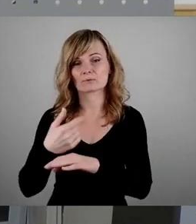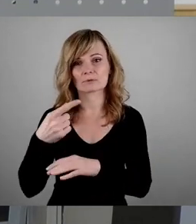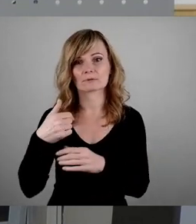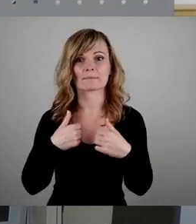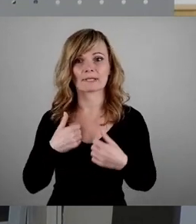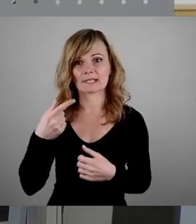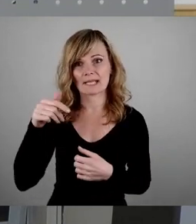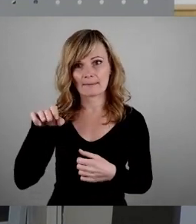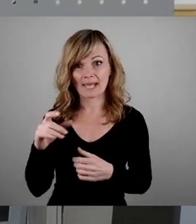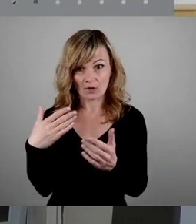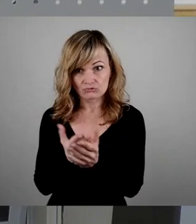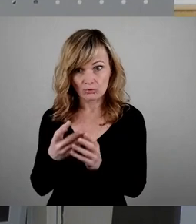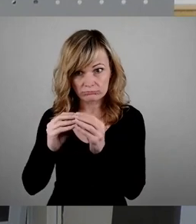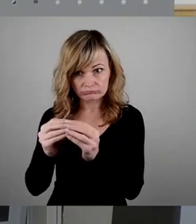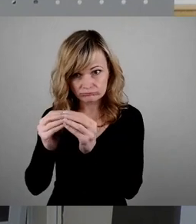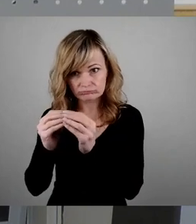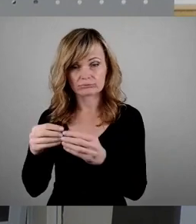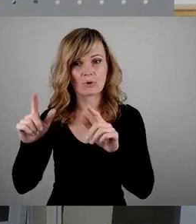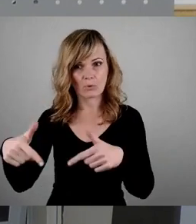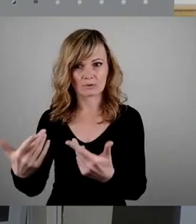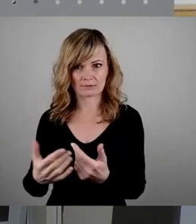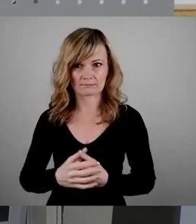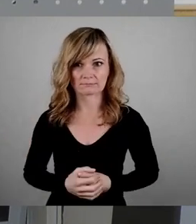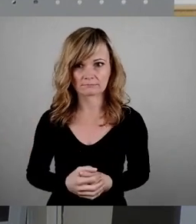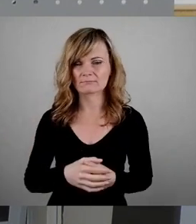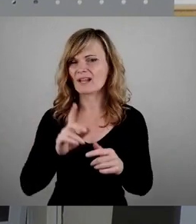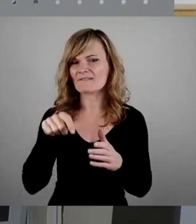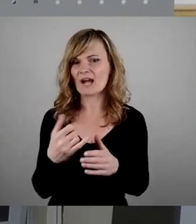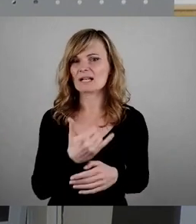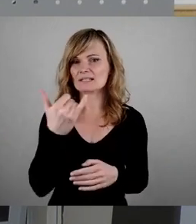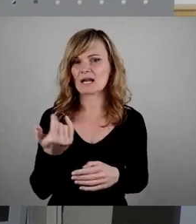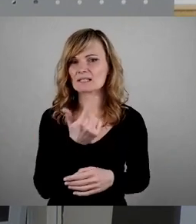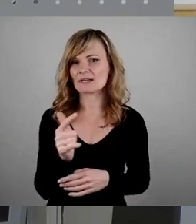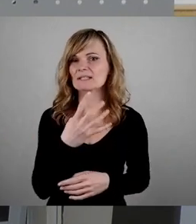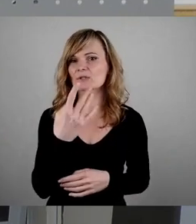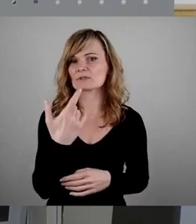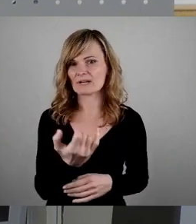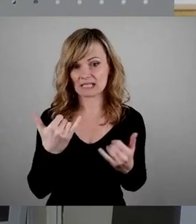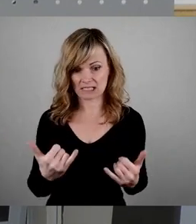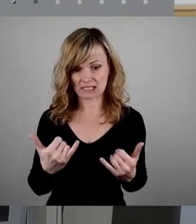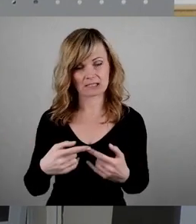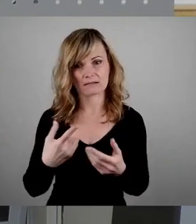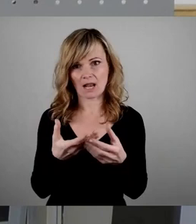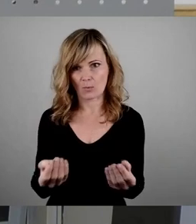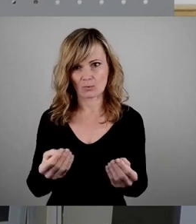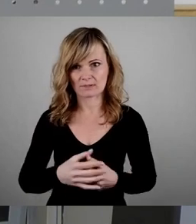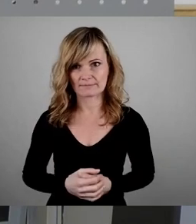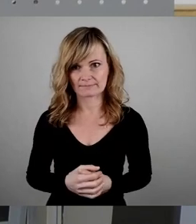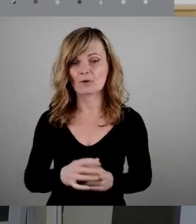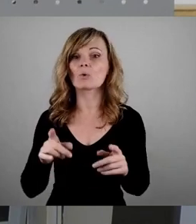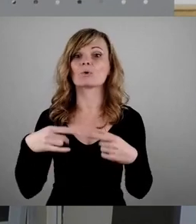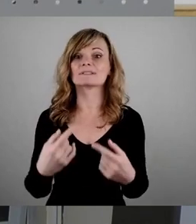dran. Beide Probleme wären sicherlich nicht im Wahljahr 2024 gelöst, um sie dann als potenzielle Erfolge